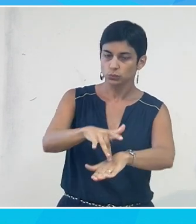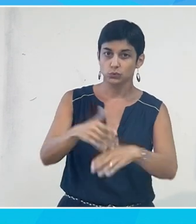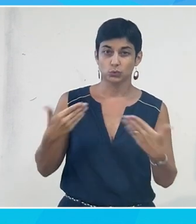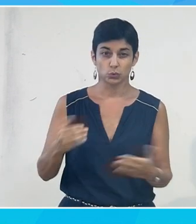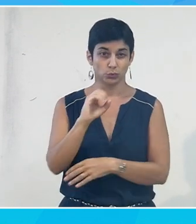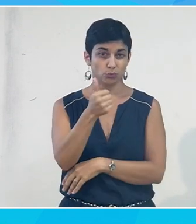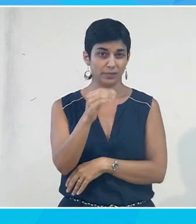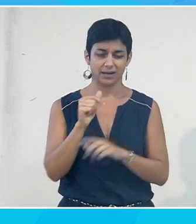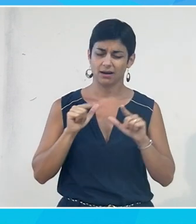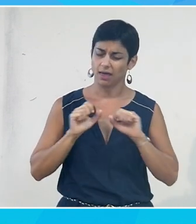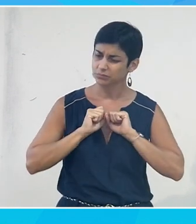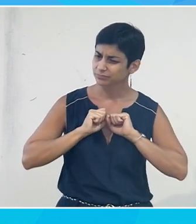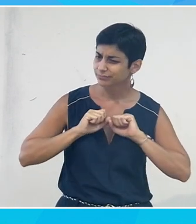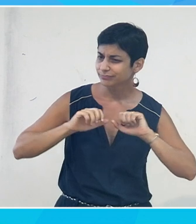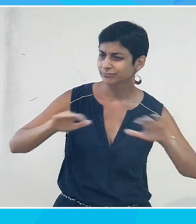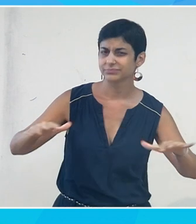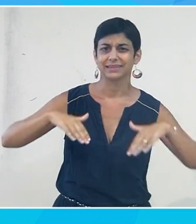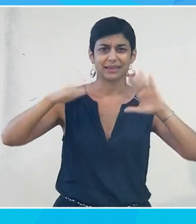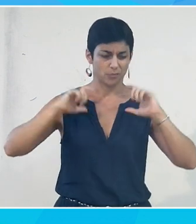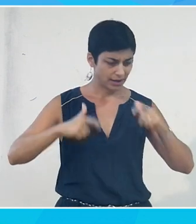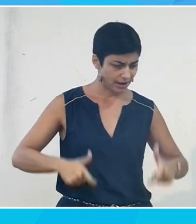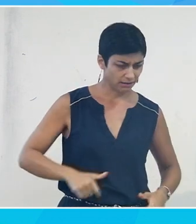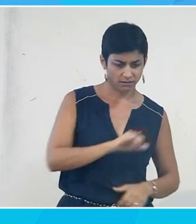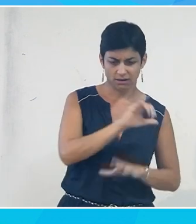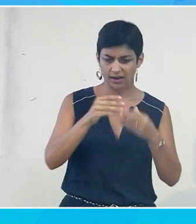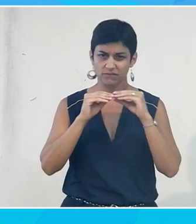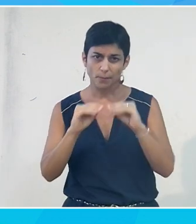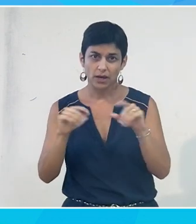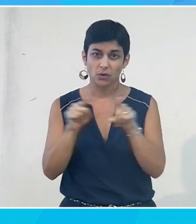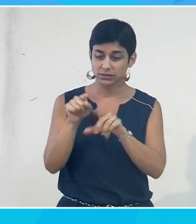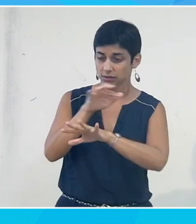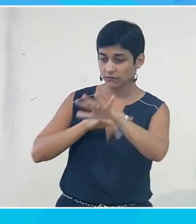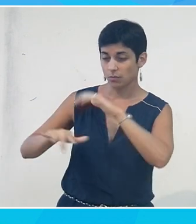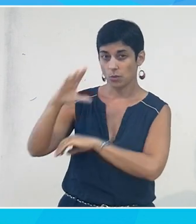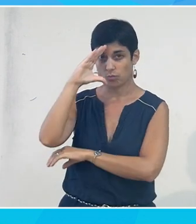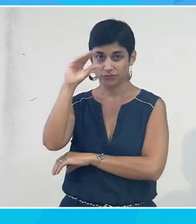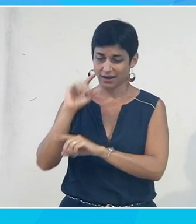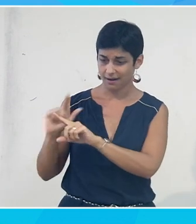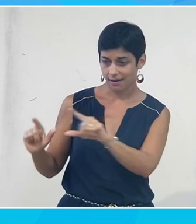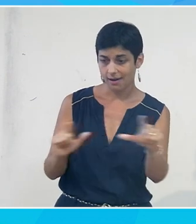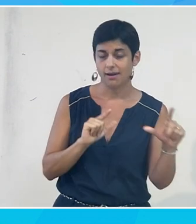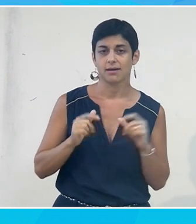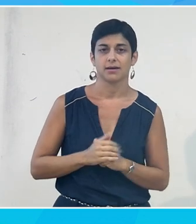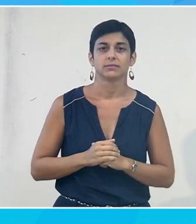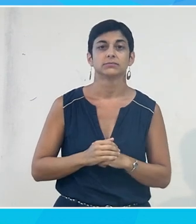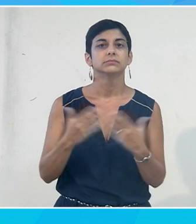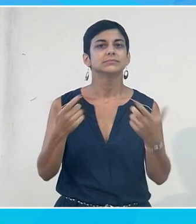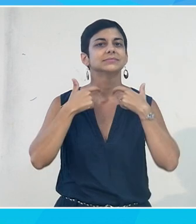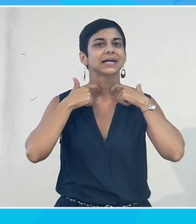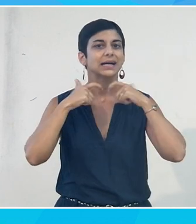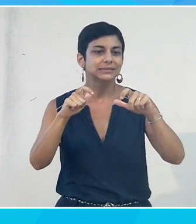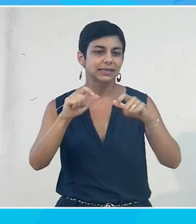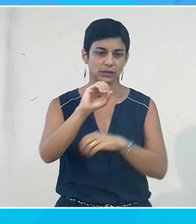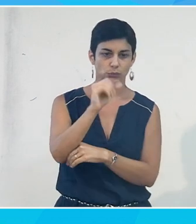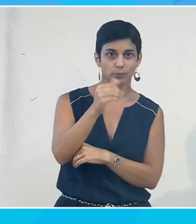envahit littéralement tout, de la scolarité à la formation en passant par l'environnement professionnel, et l'accessibilité numérique, ou l